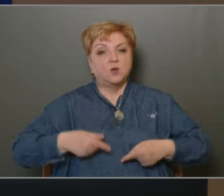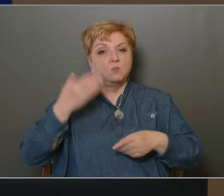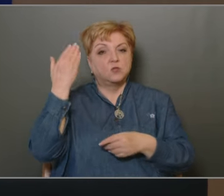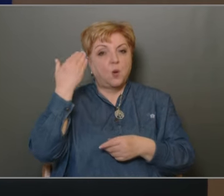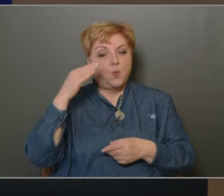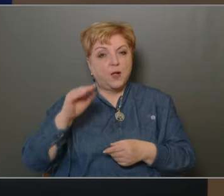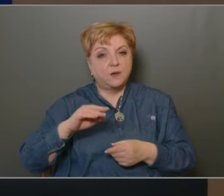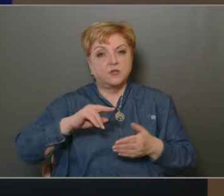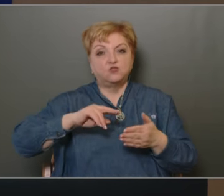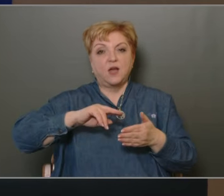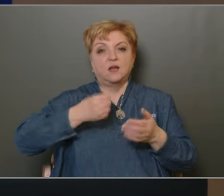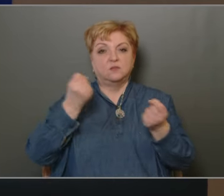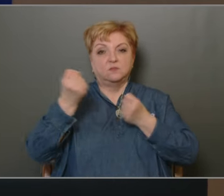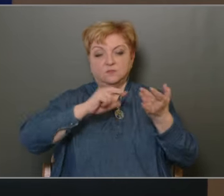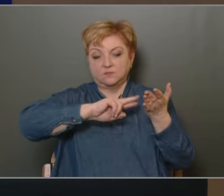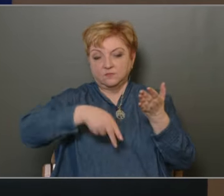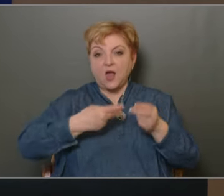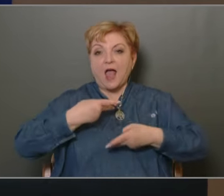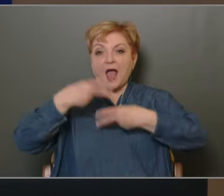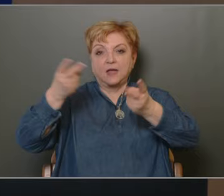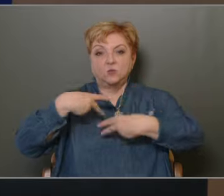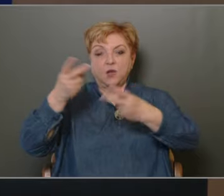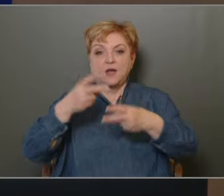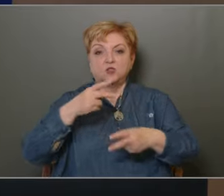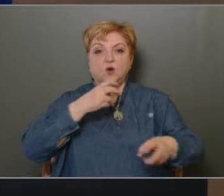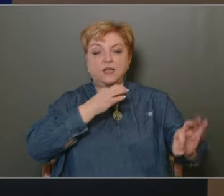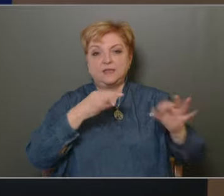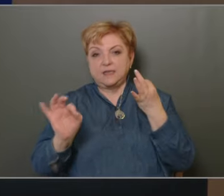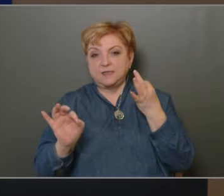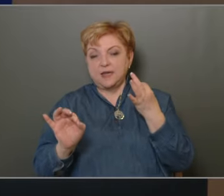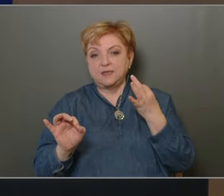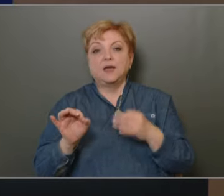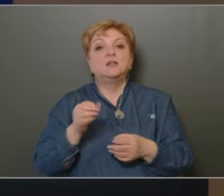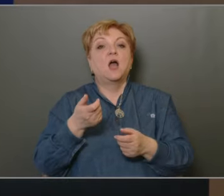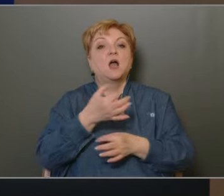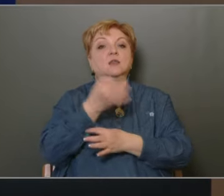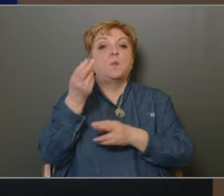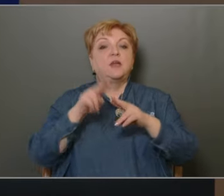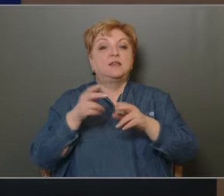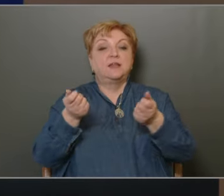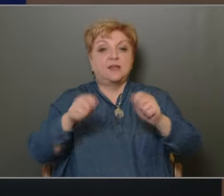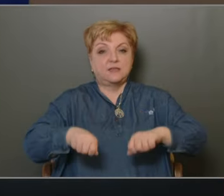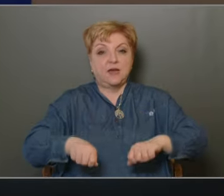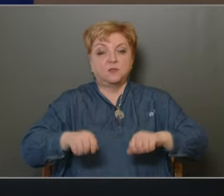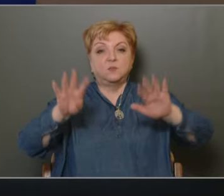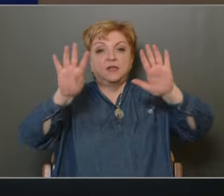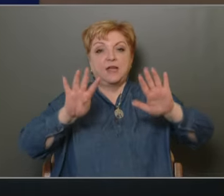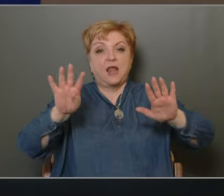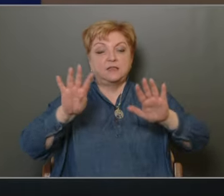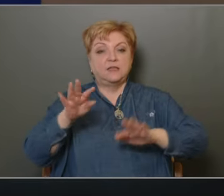hogy a megállapodásokat írja alá, és az átutalásokról indészkedjen. Napirendet lezártam. Tárgyaljuk 9.